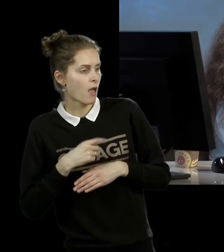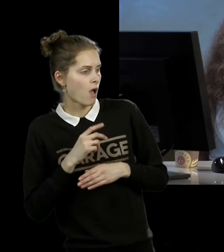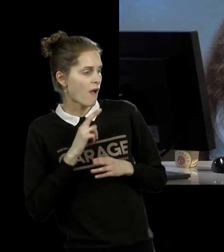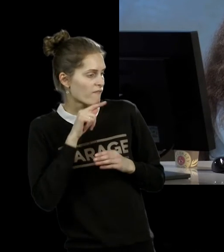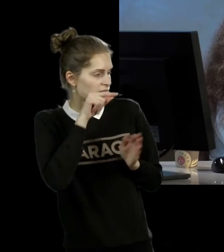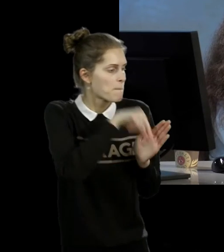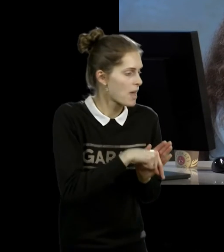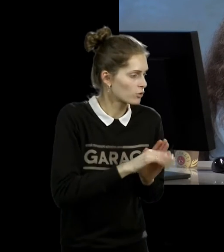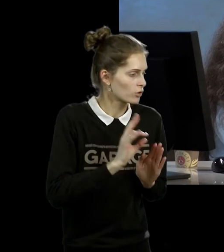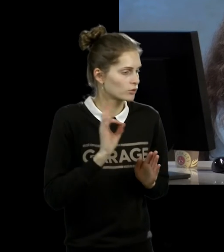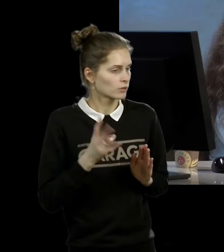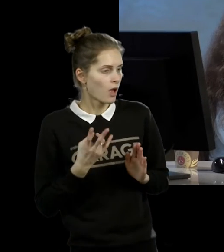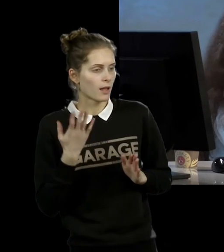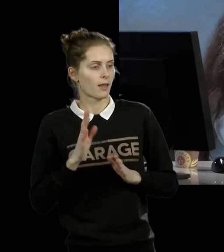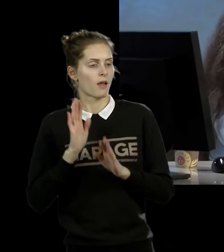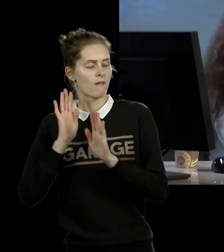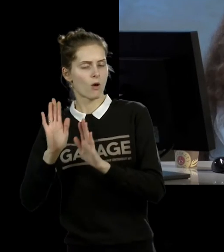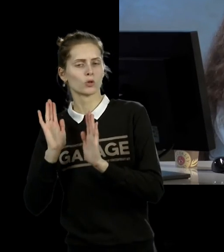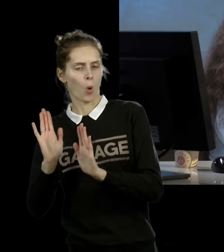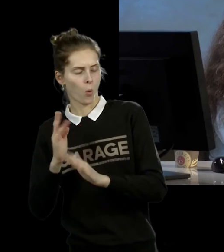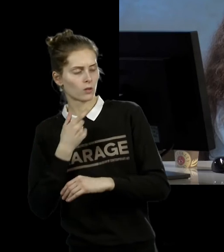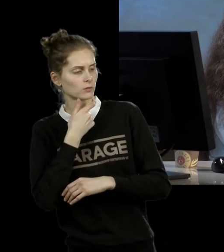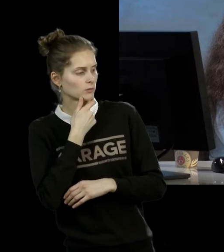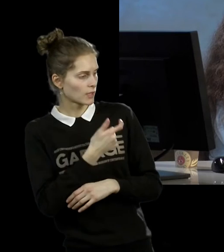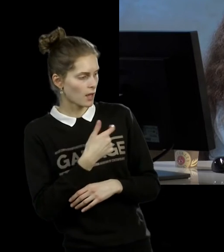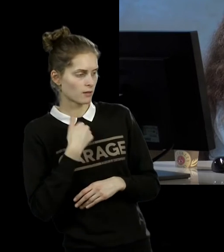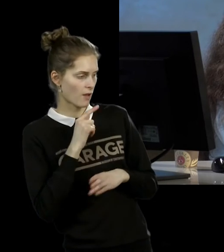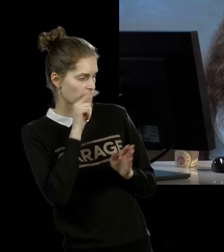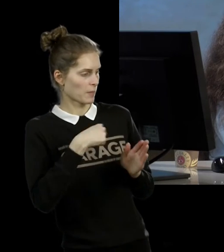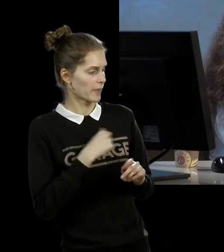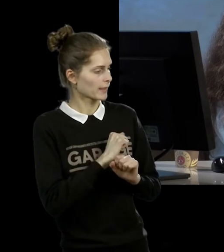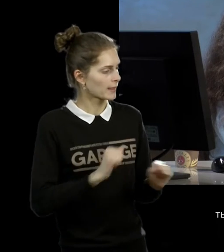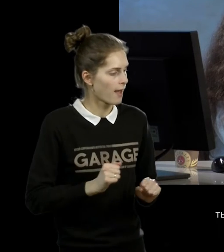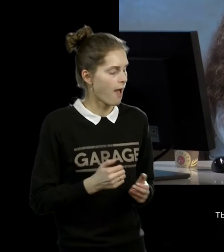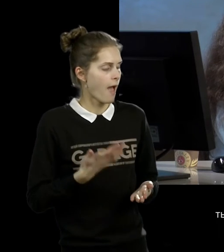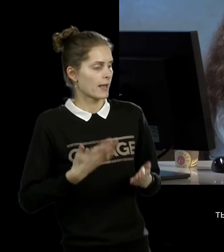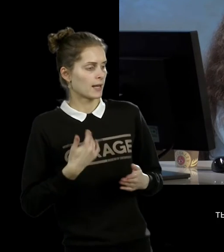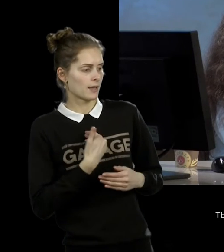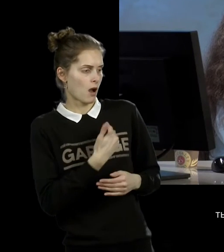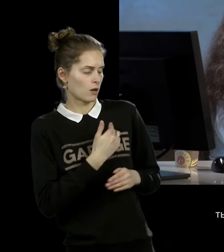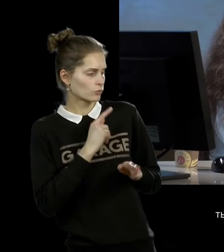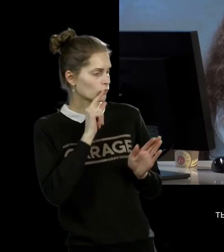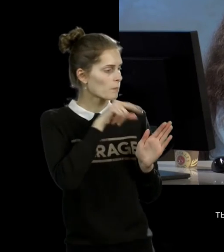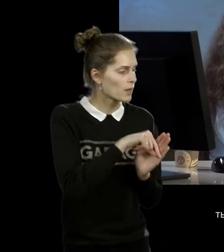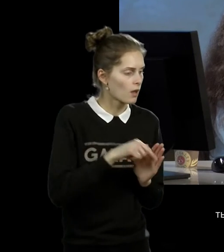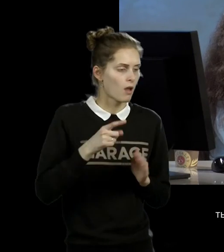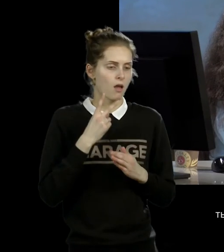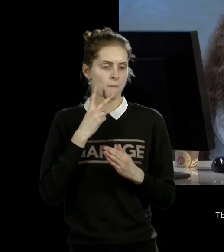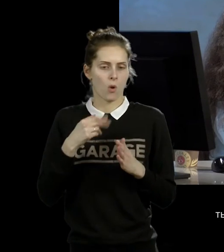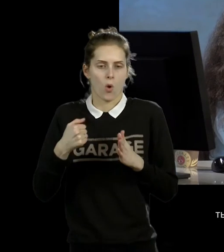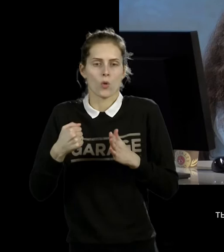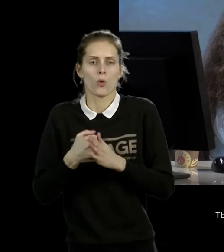вмешаться. Или статус зрителя предполагает, что ты не вмешиваешься в происходящее, ты не принимаешь в нем участие,